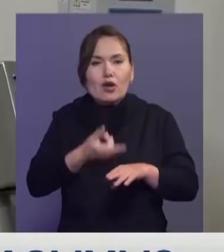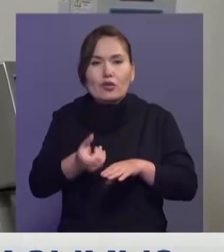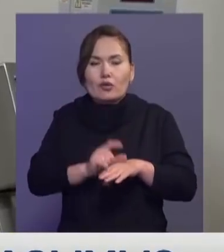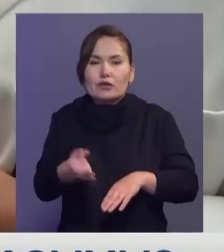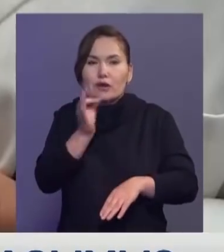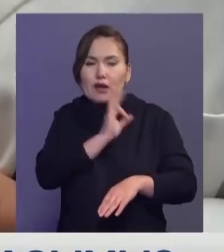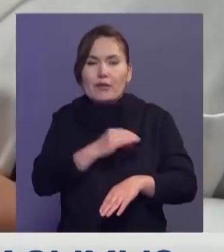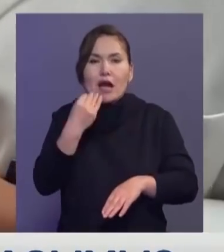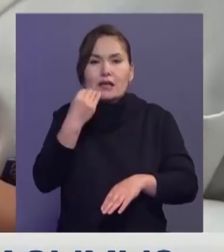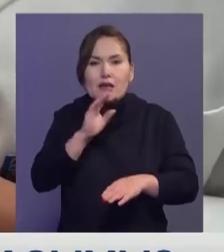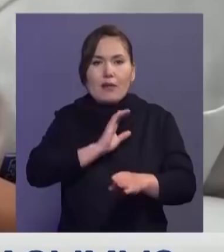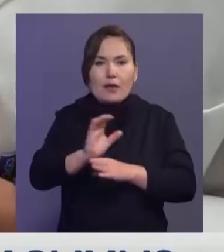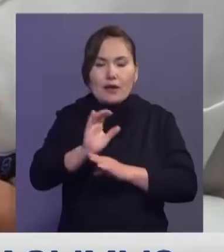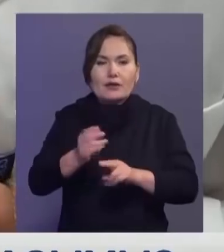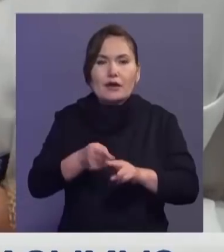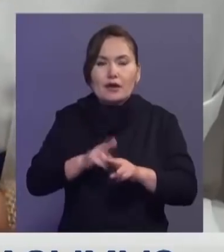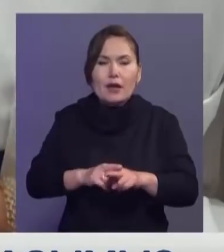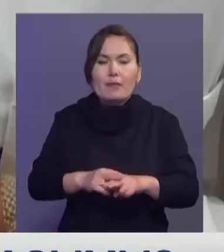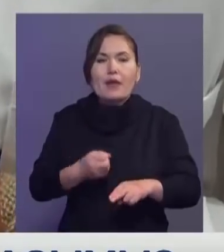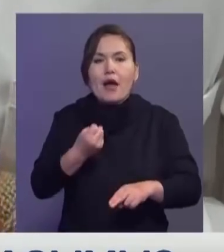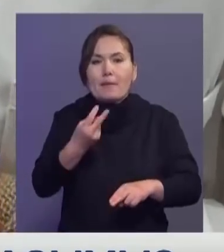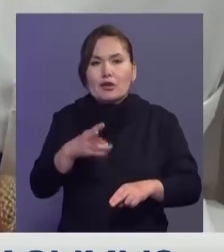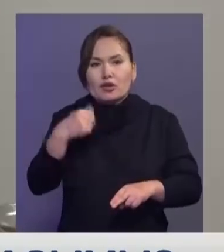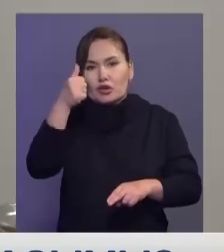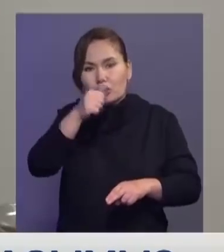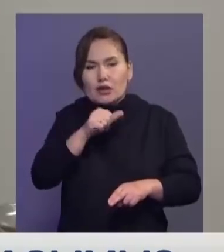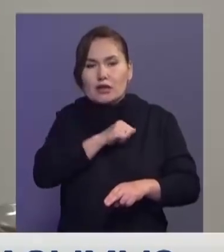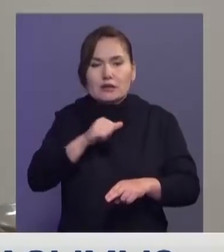жоғар сапалы өнім түрінш ғару үшін бірнеше жылы бойы іздейінген.